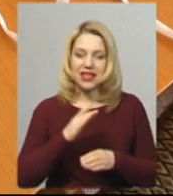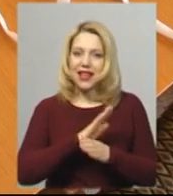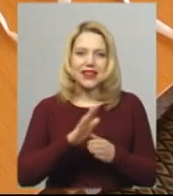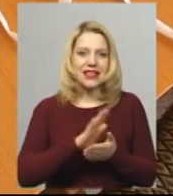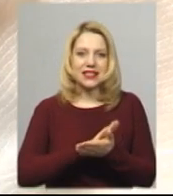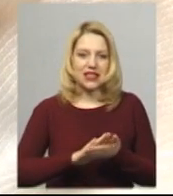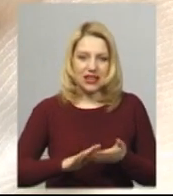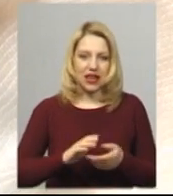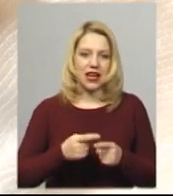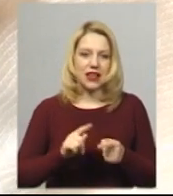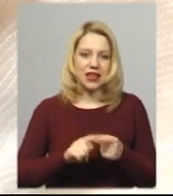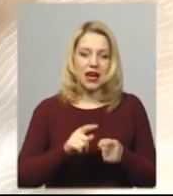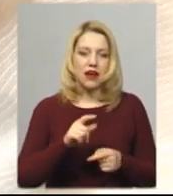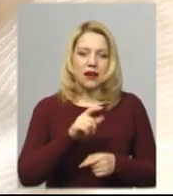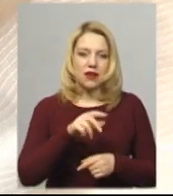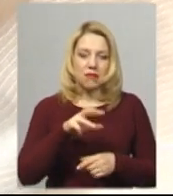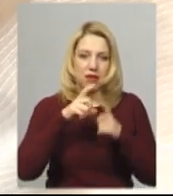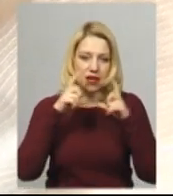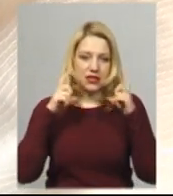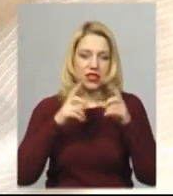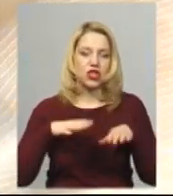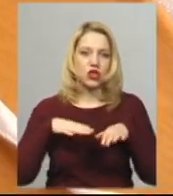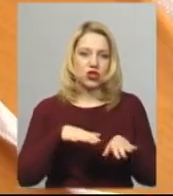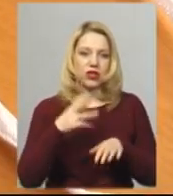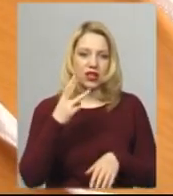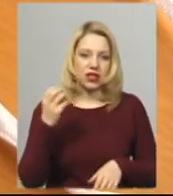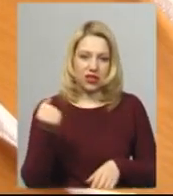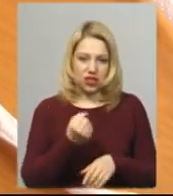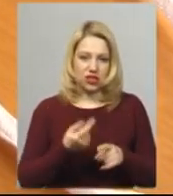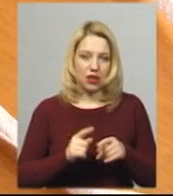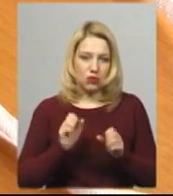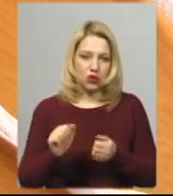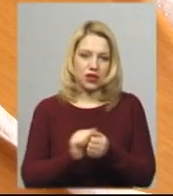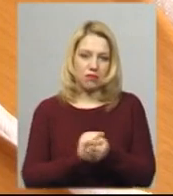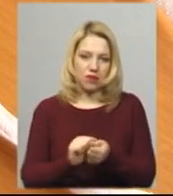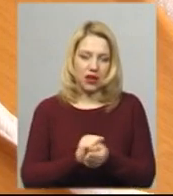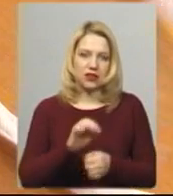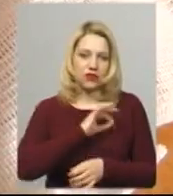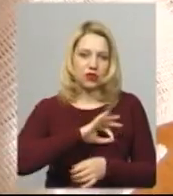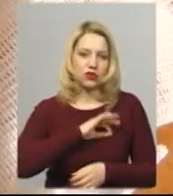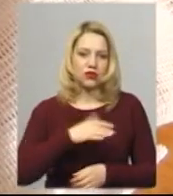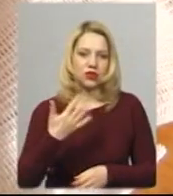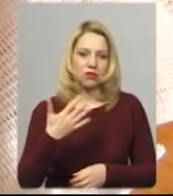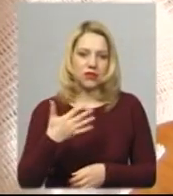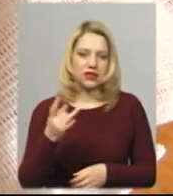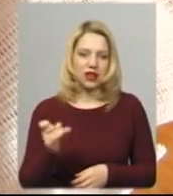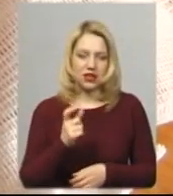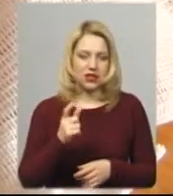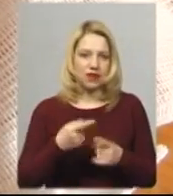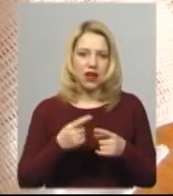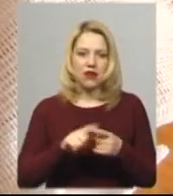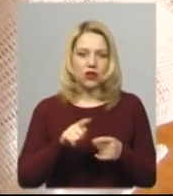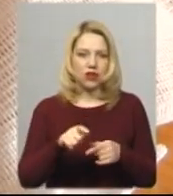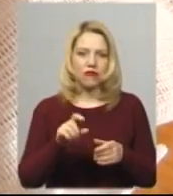марливі маски на Хмельницькому заводі «Новатор» шиють три тижні. Маски можна прати та використовувати приблизно 50 разів. У торговельну мережу вони не надходять, їх